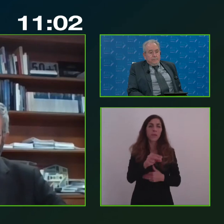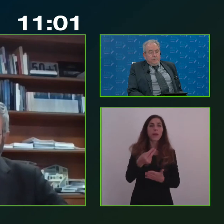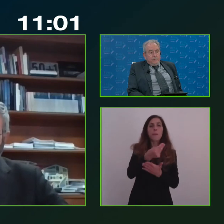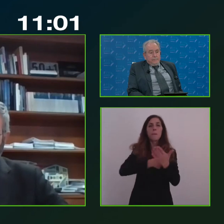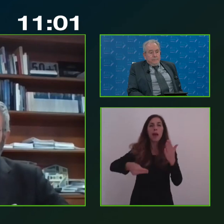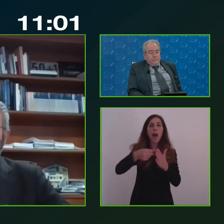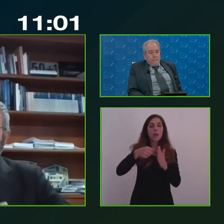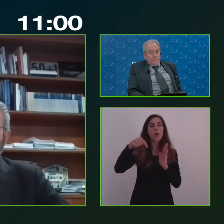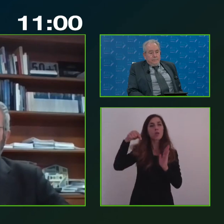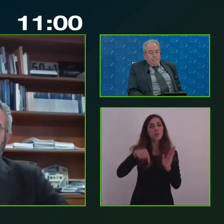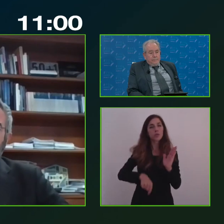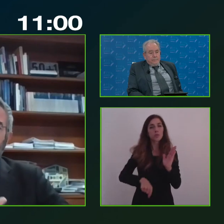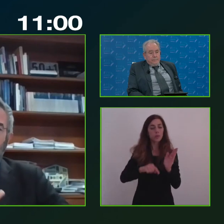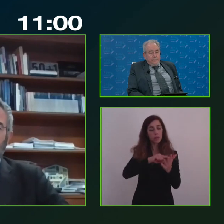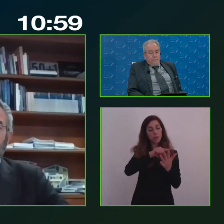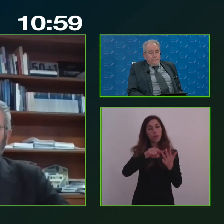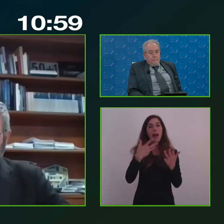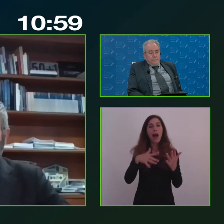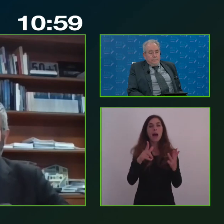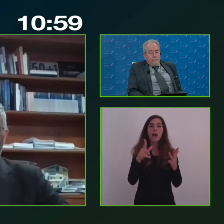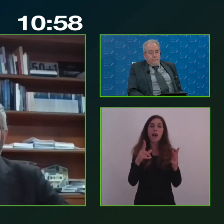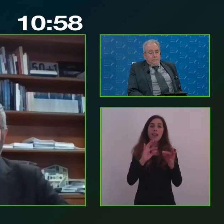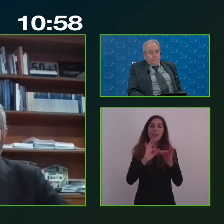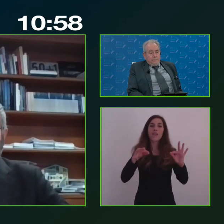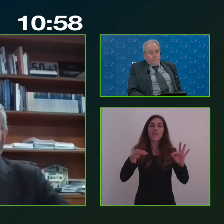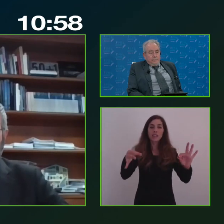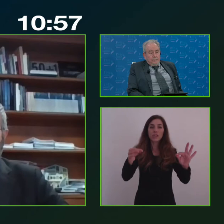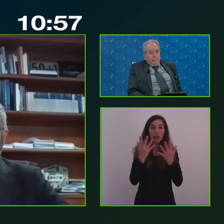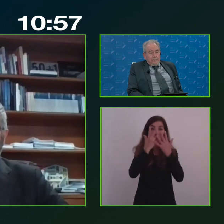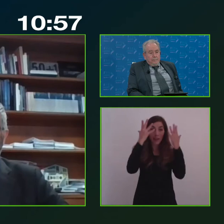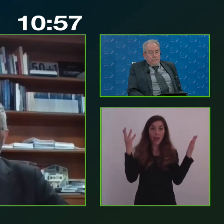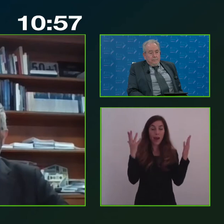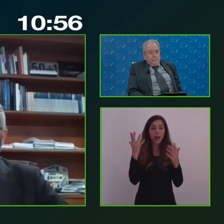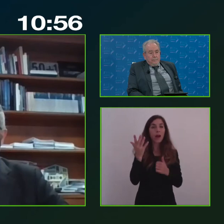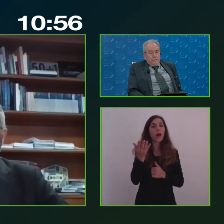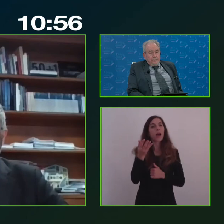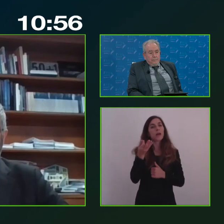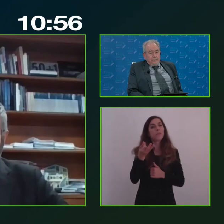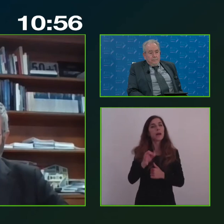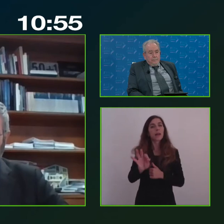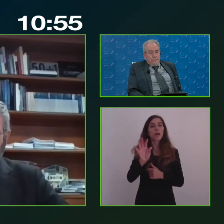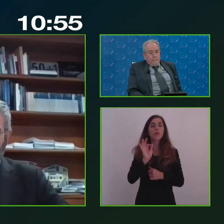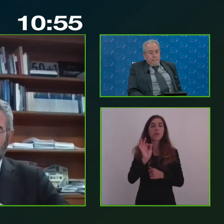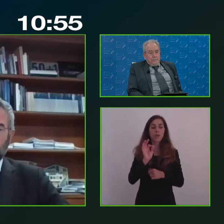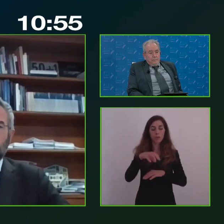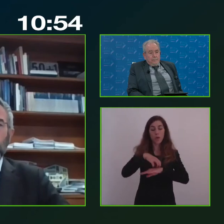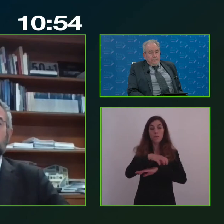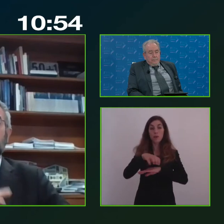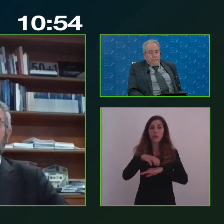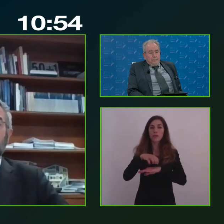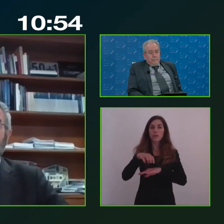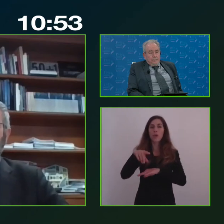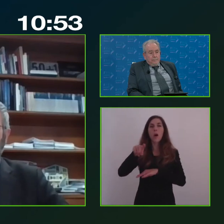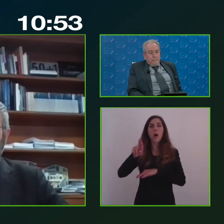trovato una definizione chiara e soprattutto, ecco qui è un altro tema su cui il Ministro Provenzani insiste molto, una